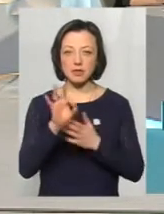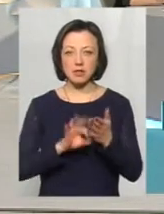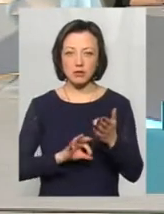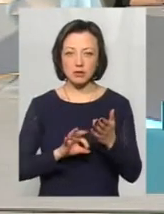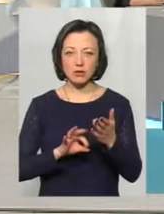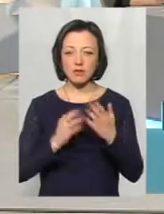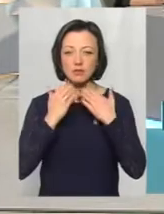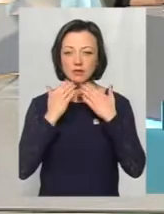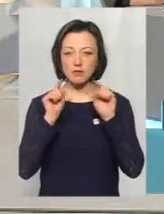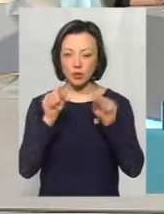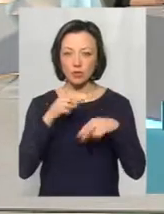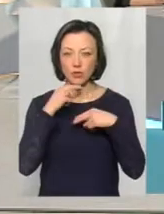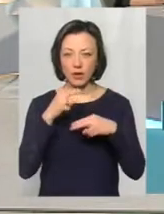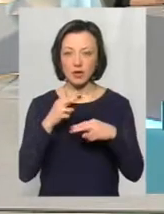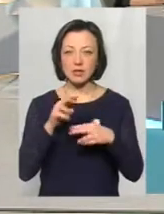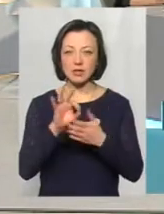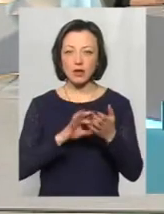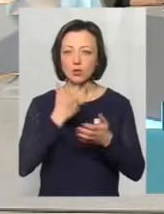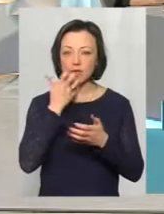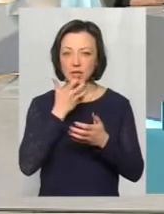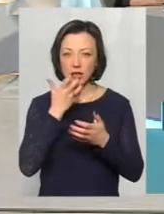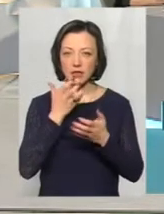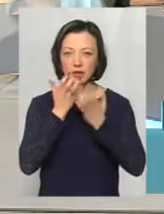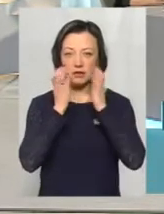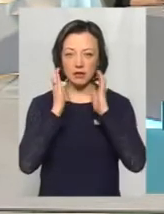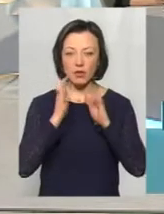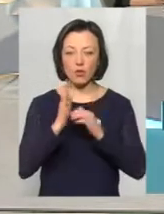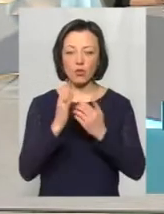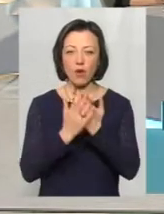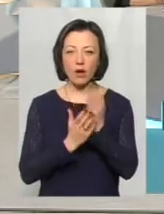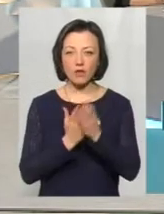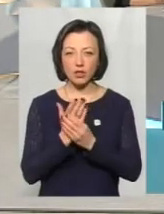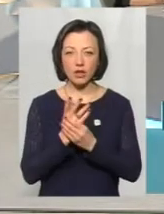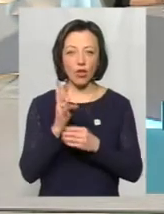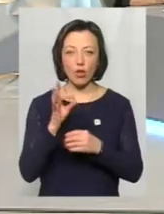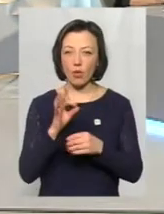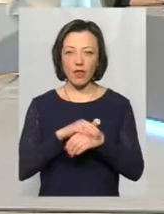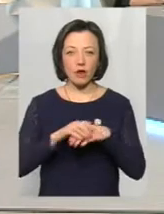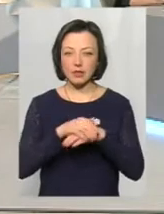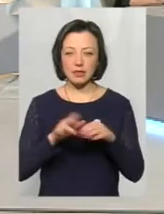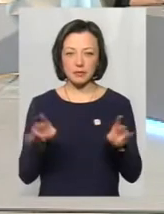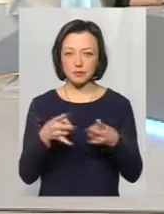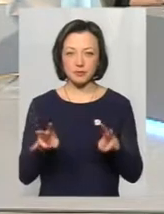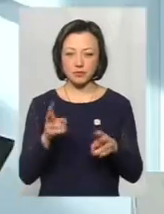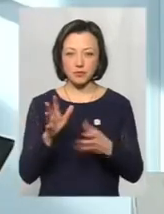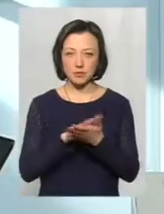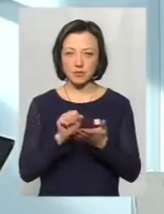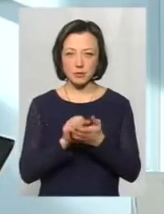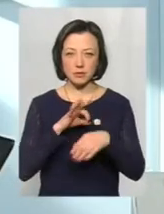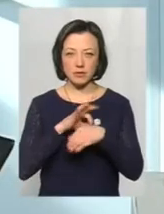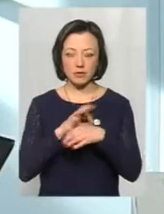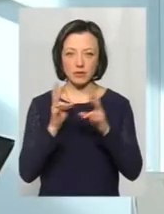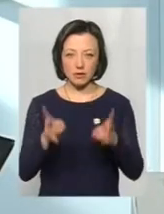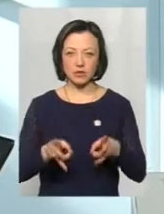звернути на це увагу і зразу зігріти теплом, тим самим рукавичками, але не розтирати для того, щоб не пошкодити, тому що